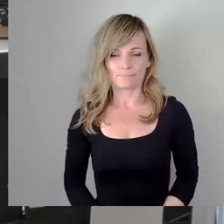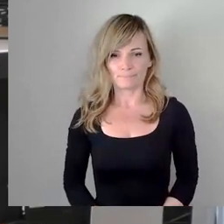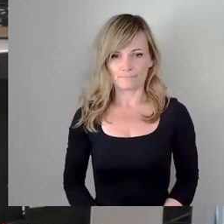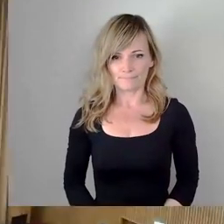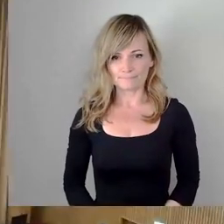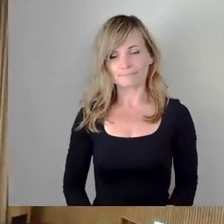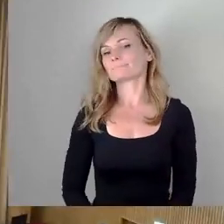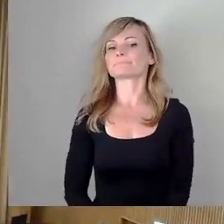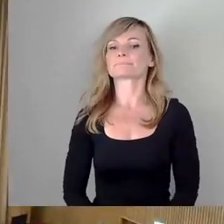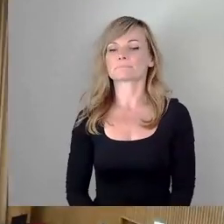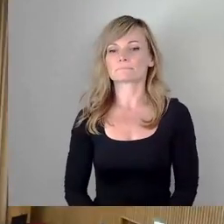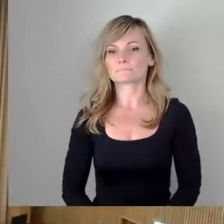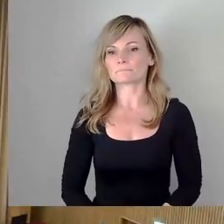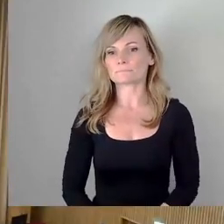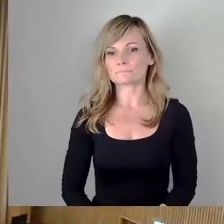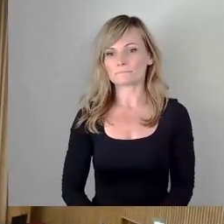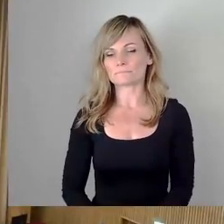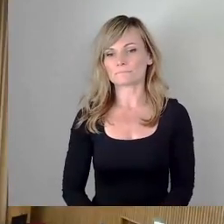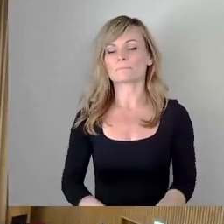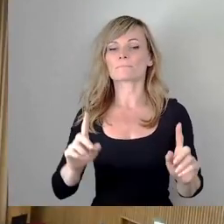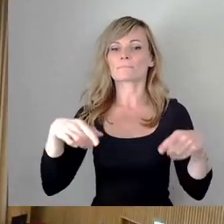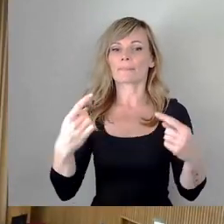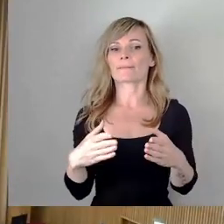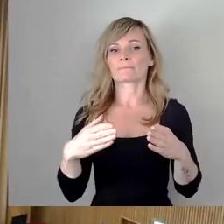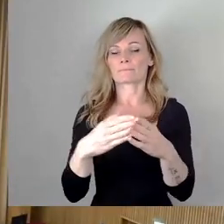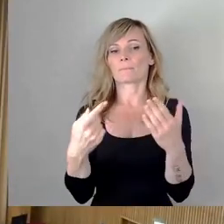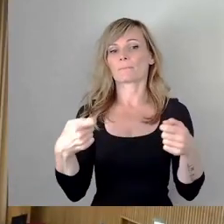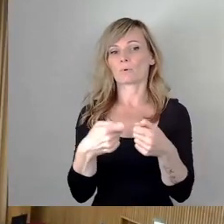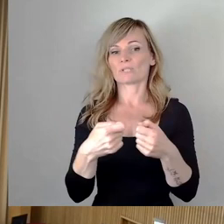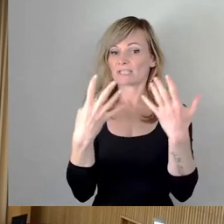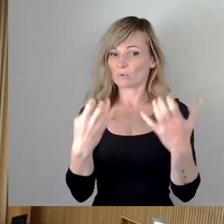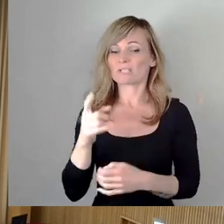Wir kommen zur nächsten Fraktion, Bündnis 90 die Grünen, Frau Schanetzki.